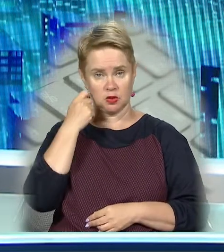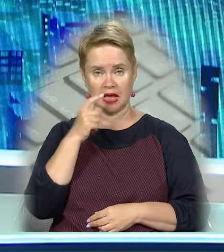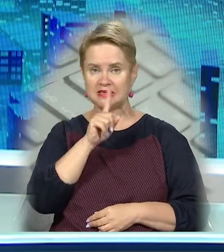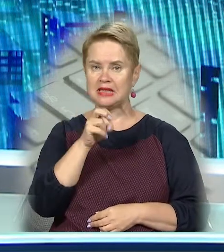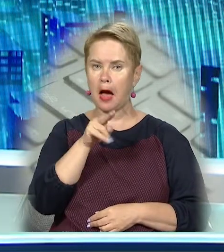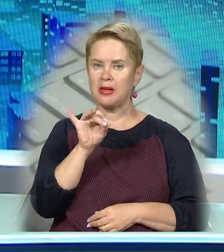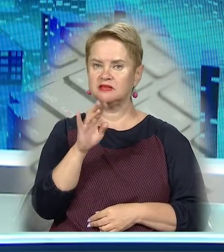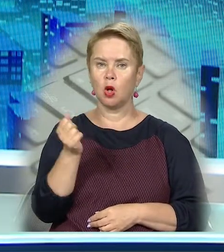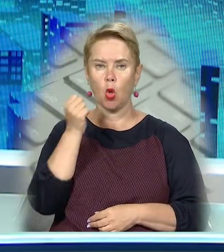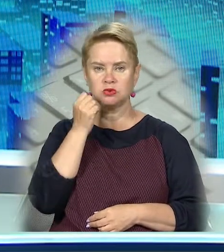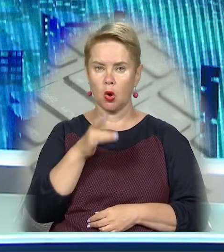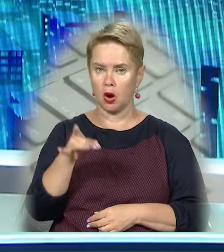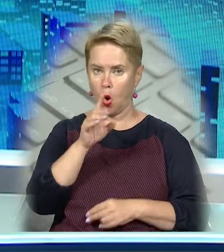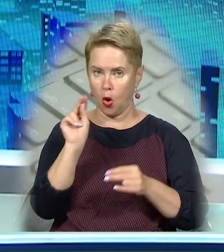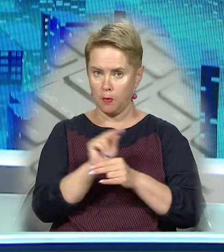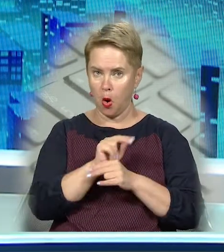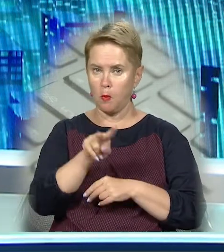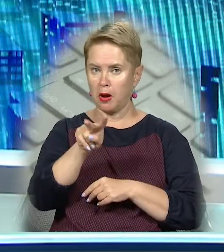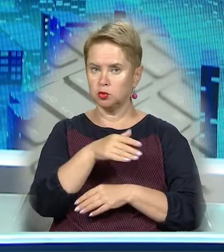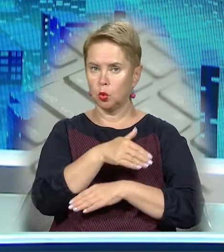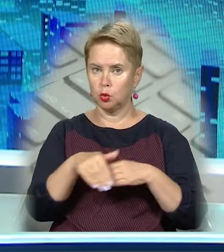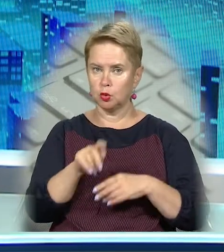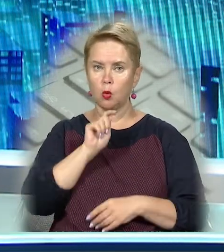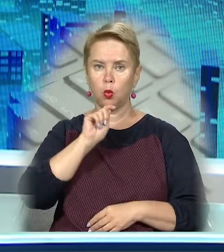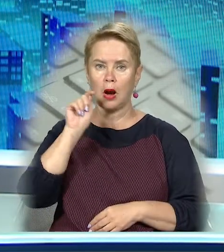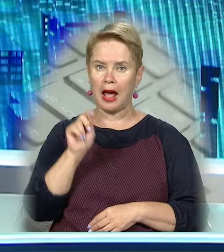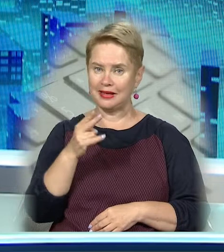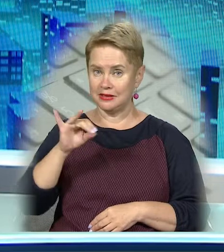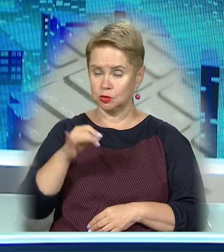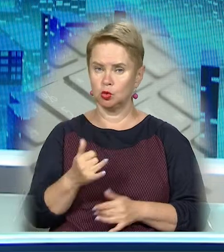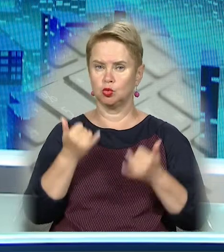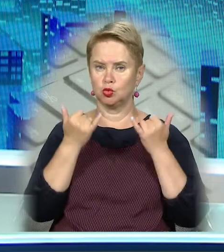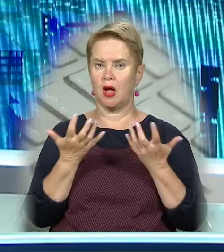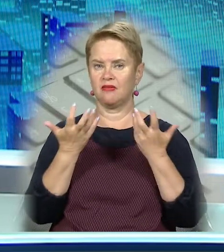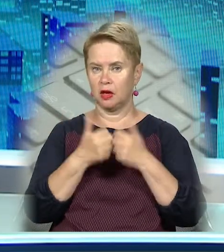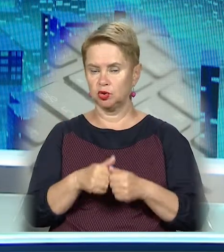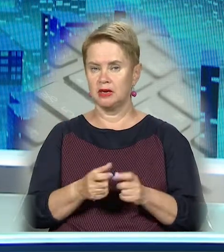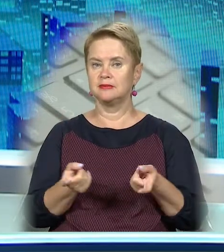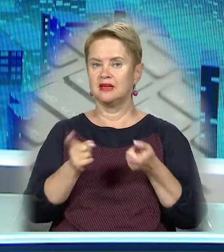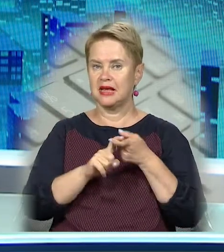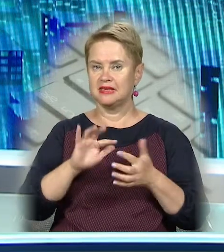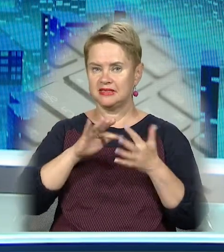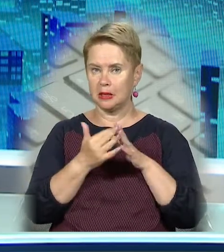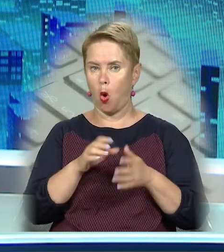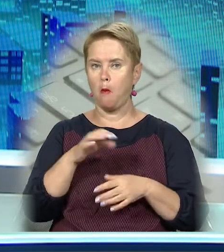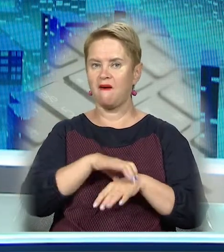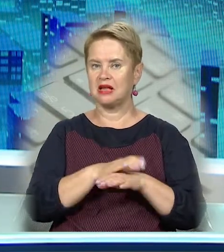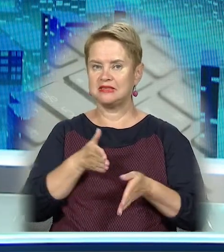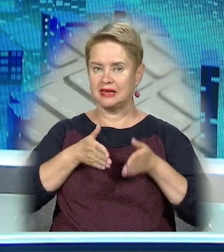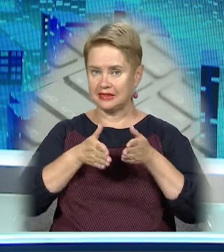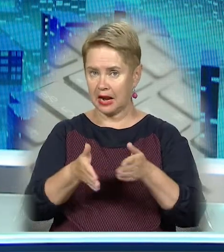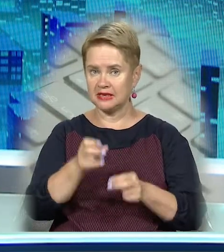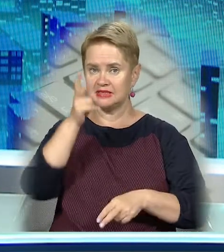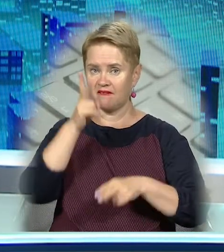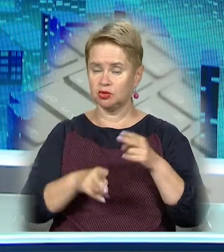У Знаменівці, Новомосковського району, ремонтують магістральну вулицю Українську. Сучасний автошлях поєднає село з Павлоградською трасою. Нині